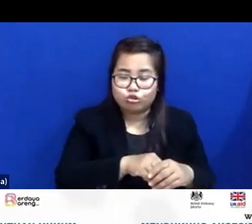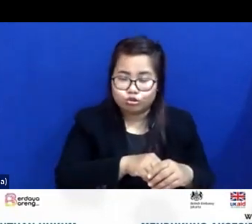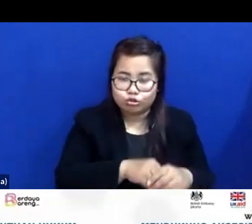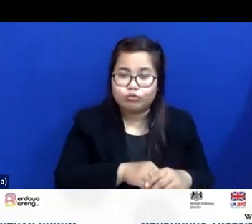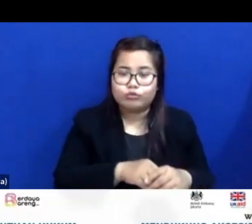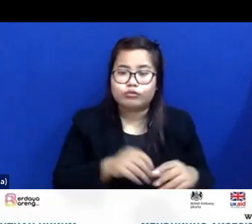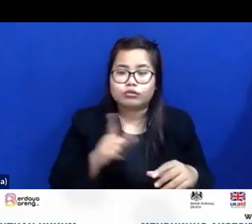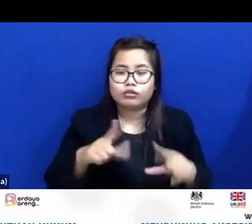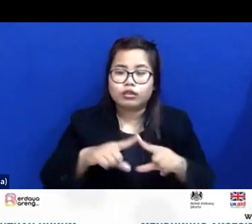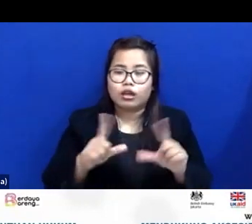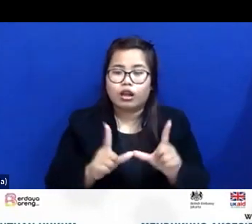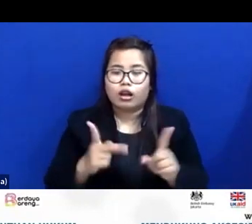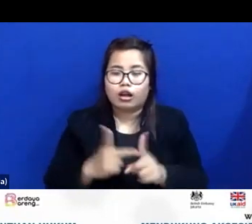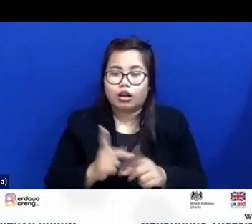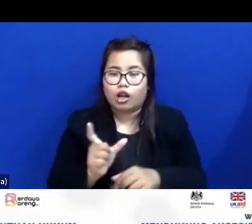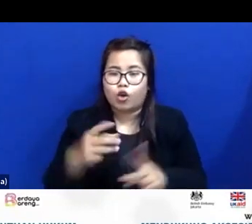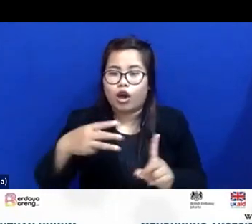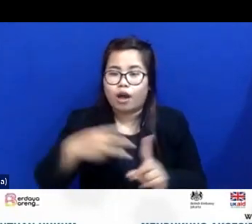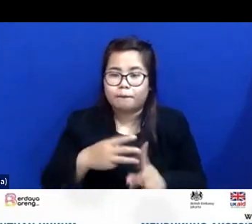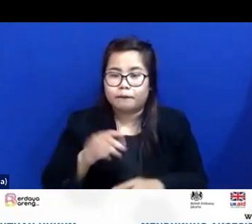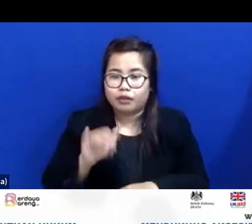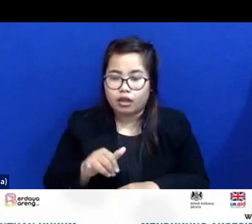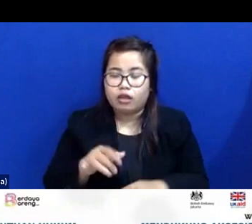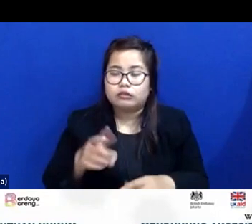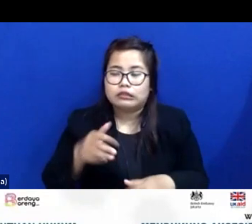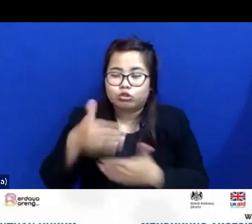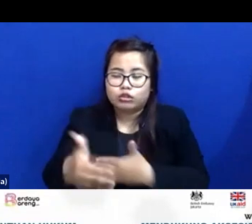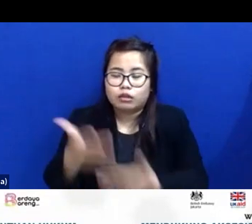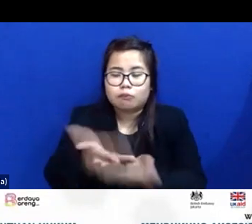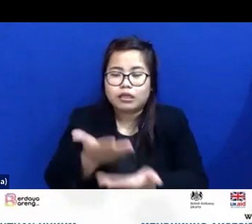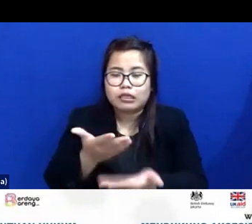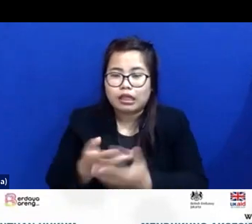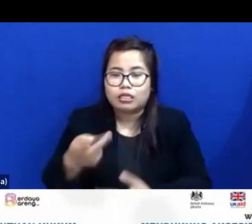law hub dia minta tolong